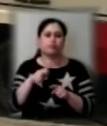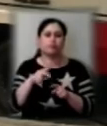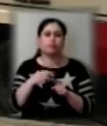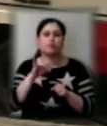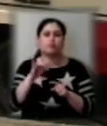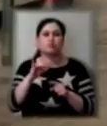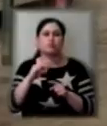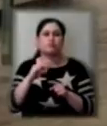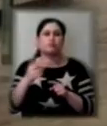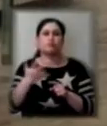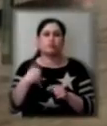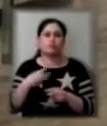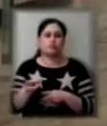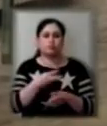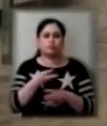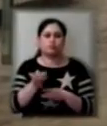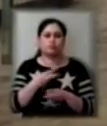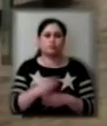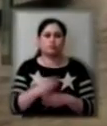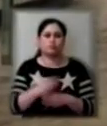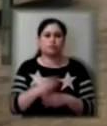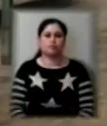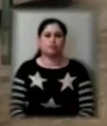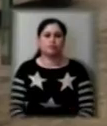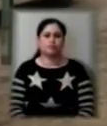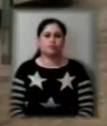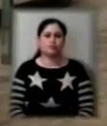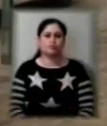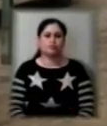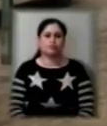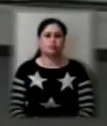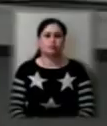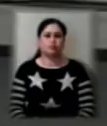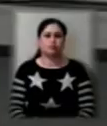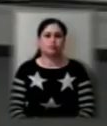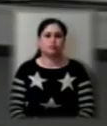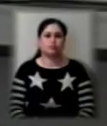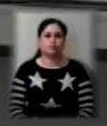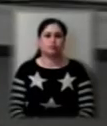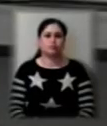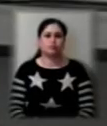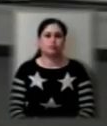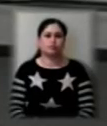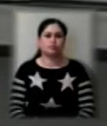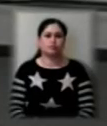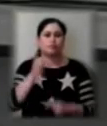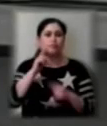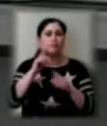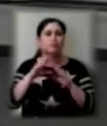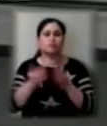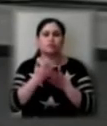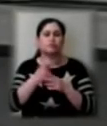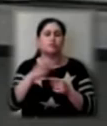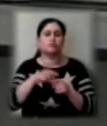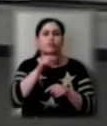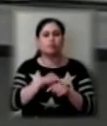обробляємо. Еріка Авдієва, Володимир Чепинога. Новини на Суспільному. Херсон. Це вся інформація на цю годину. Підписуйтесь